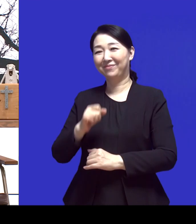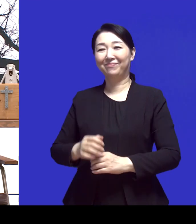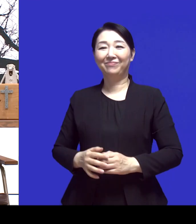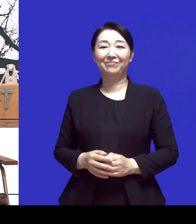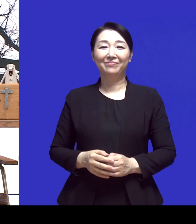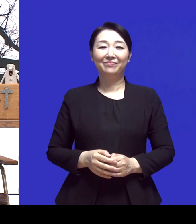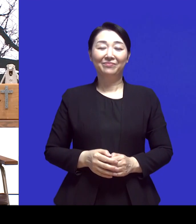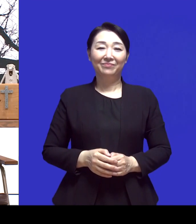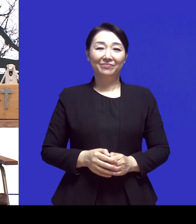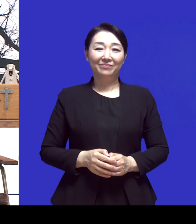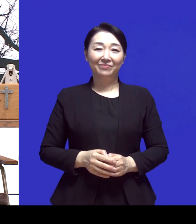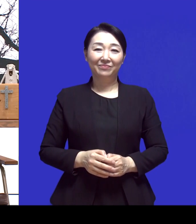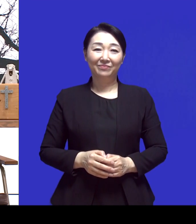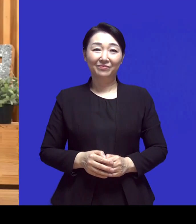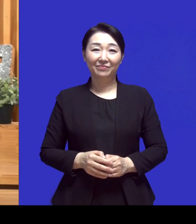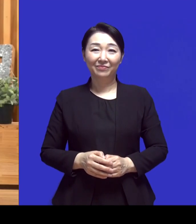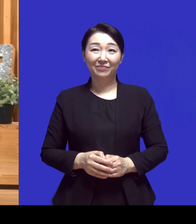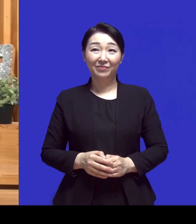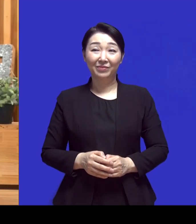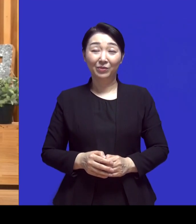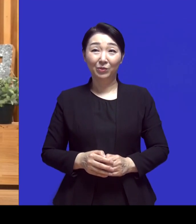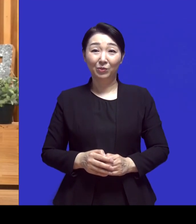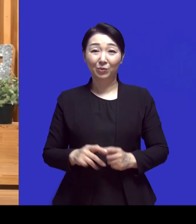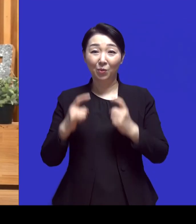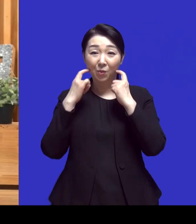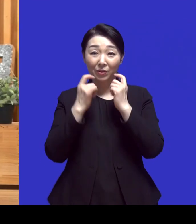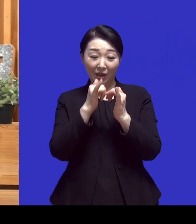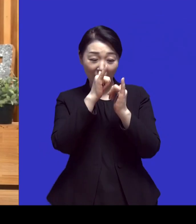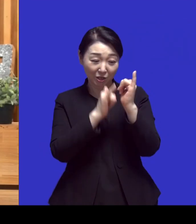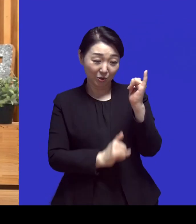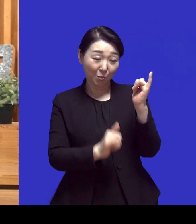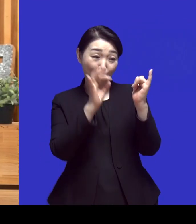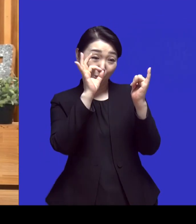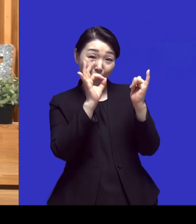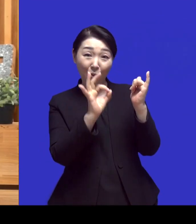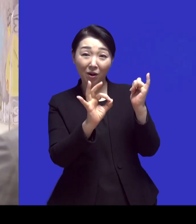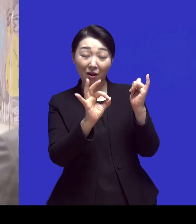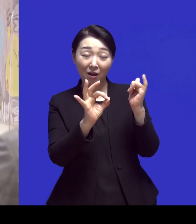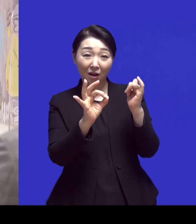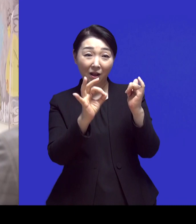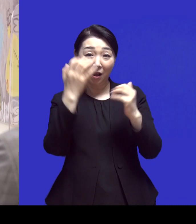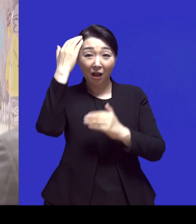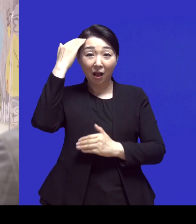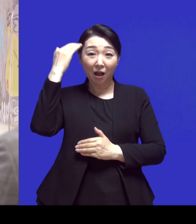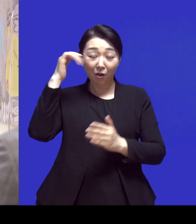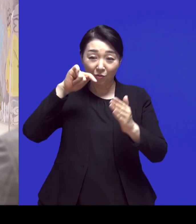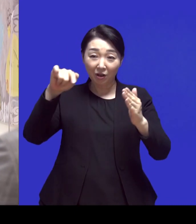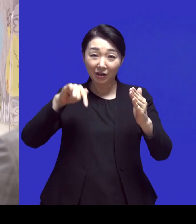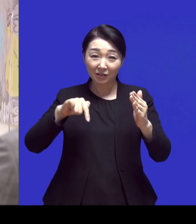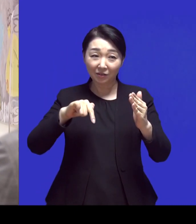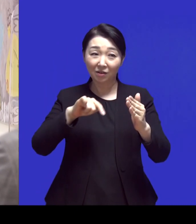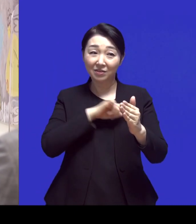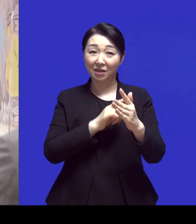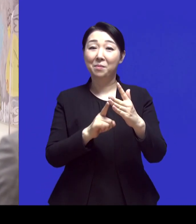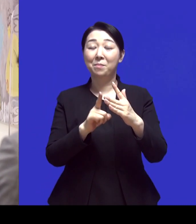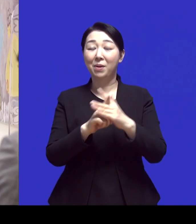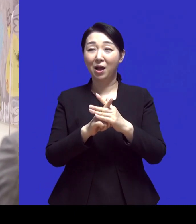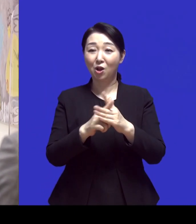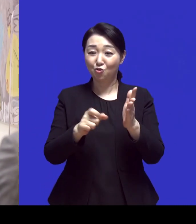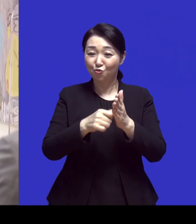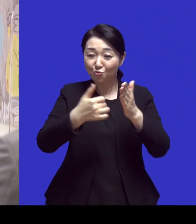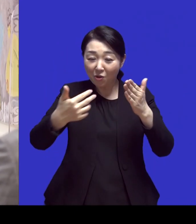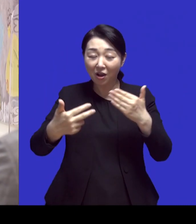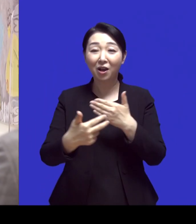예 보니까 프로필을 보니까 국내에서 가장 손꼽히는 유명 병원이죠 서울대병원